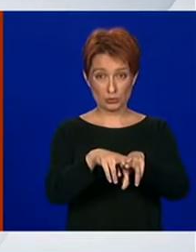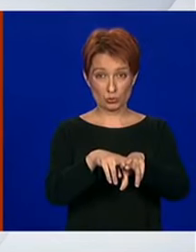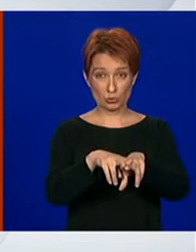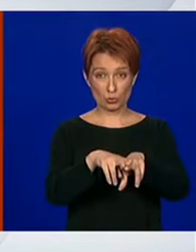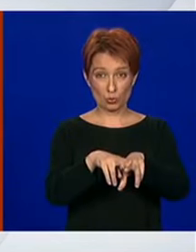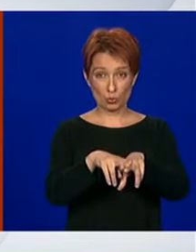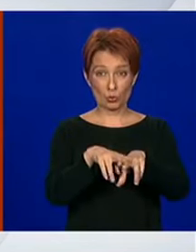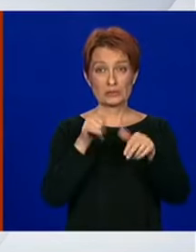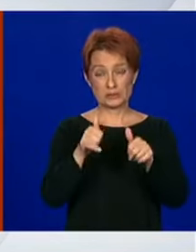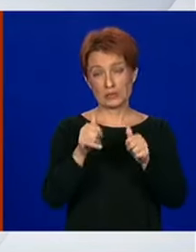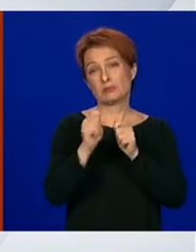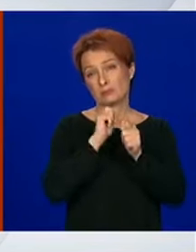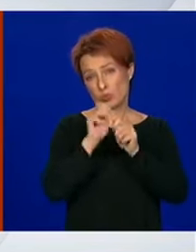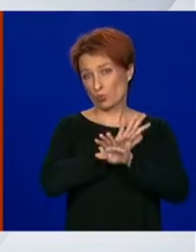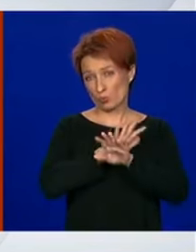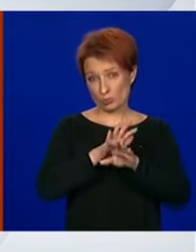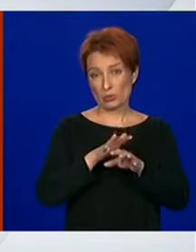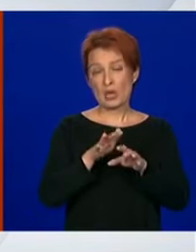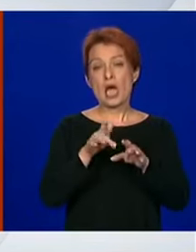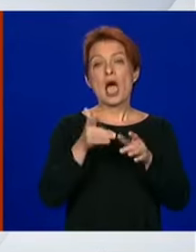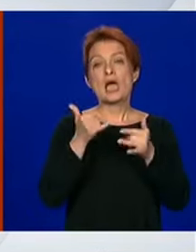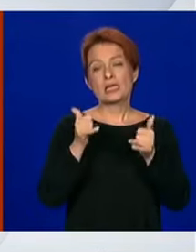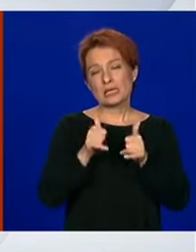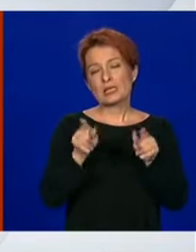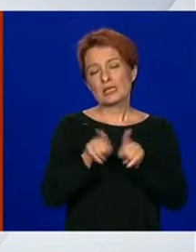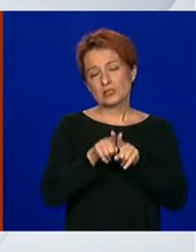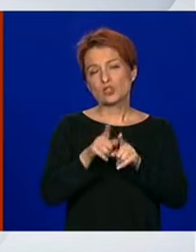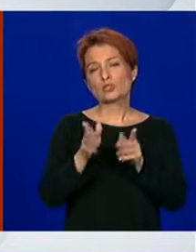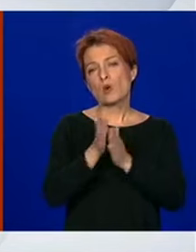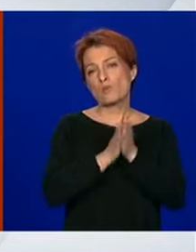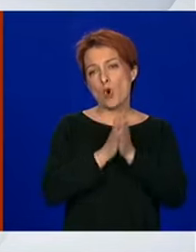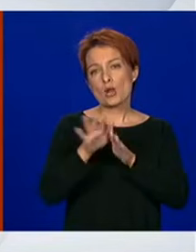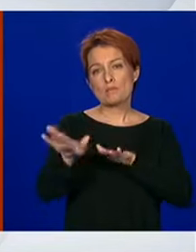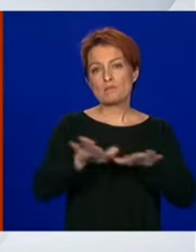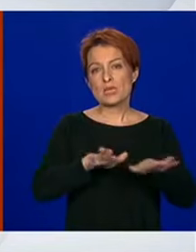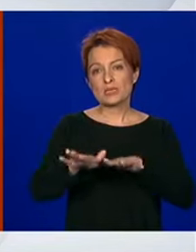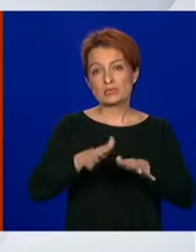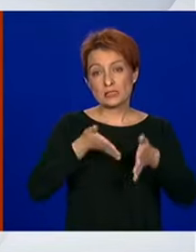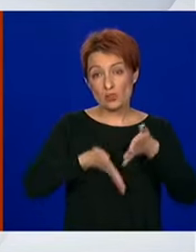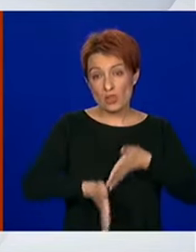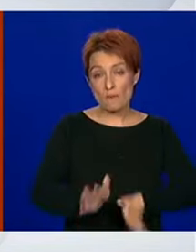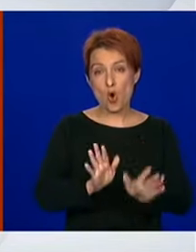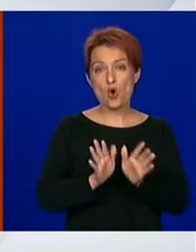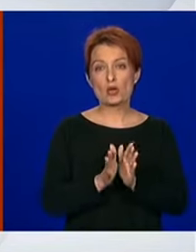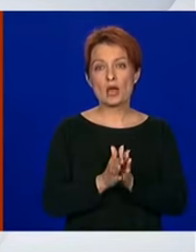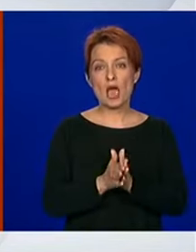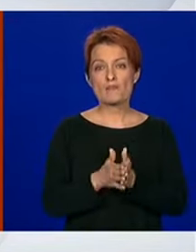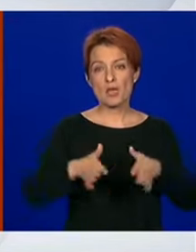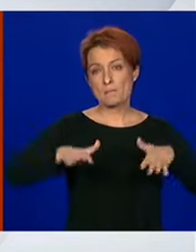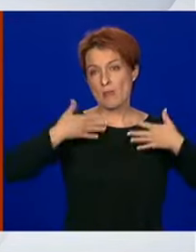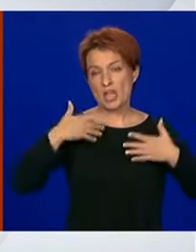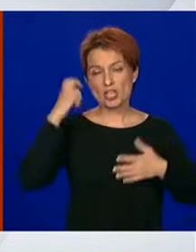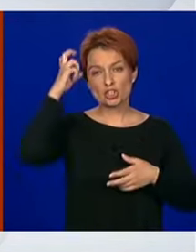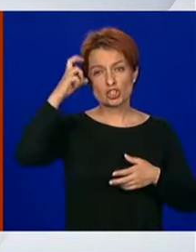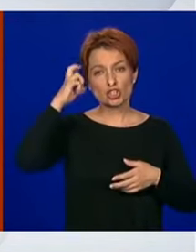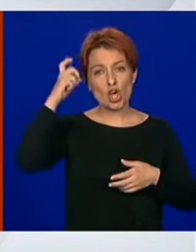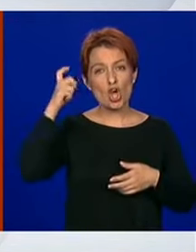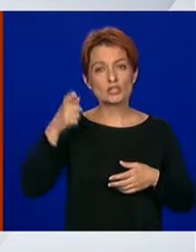isto tako smo zamolili i Ministarstvo demografije i mladih i socijalna